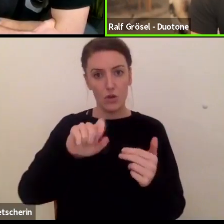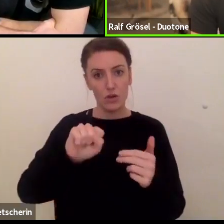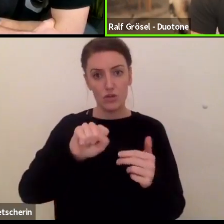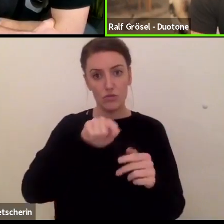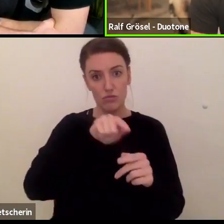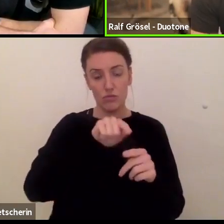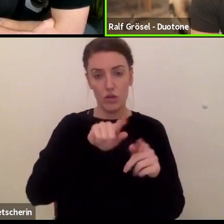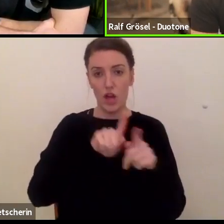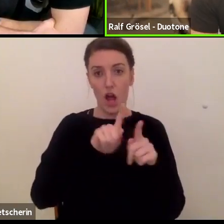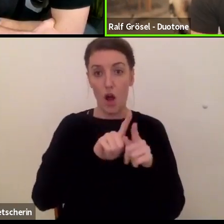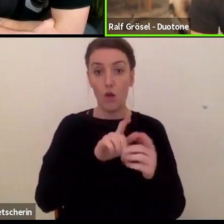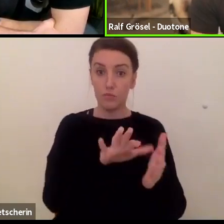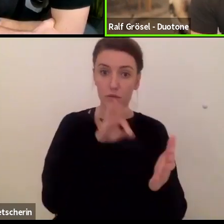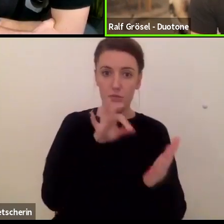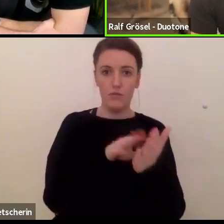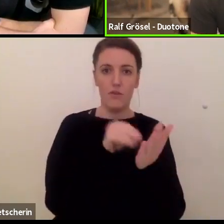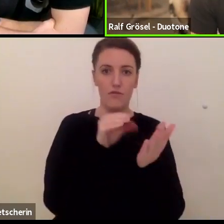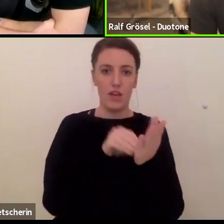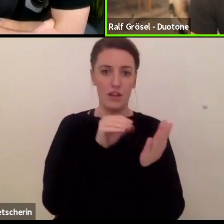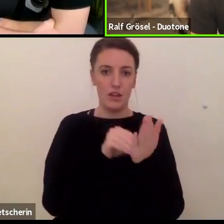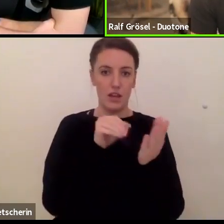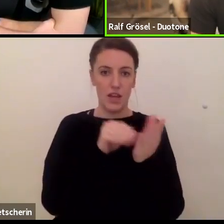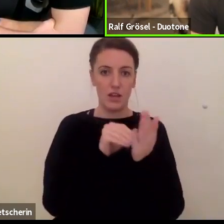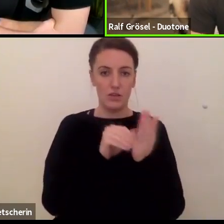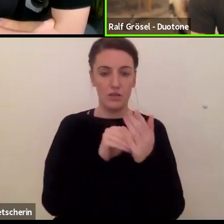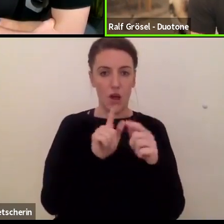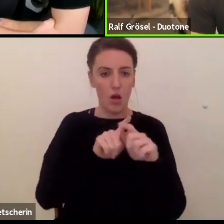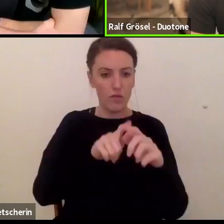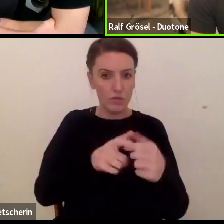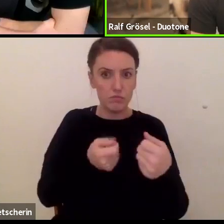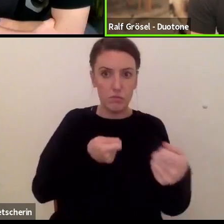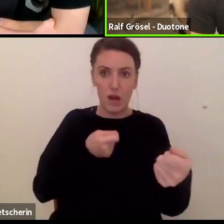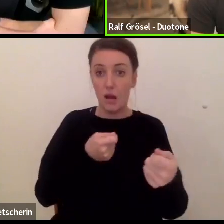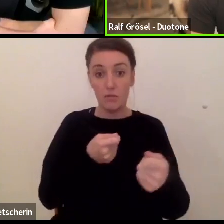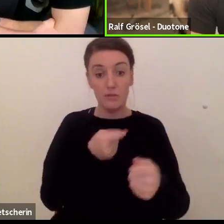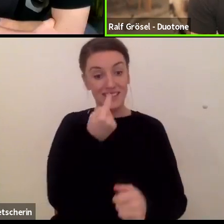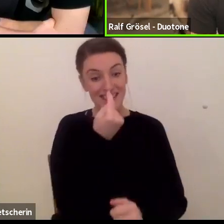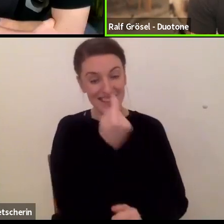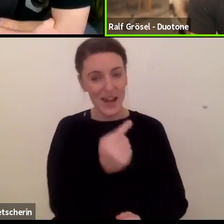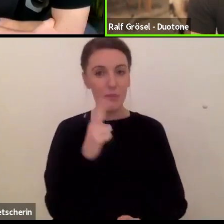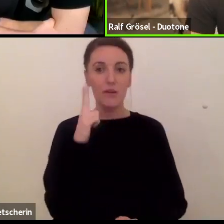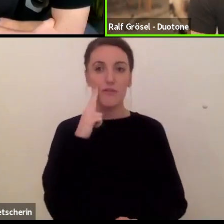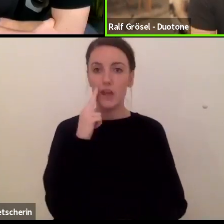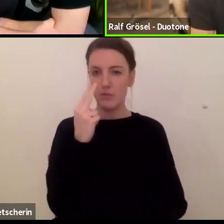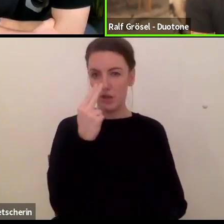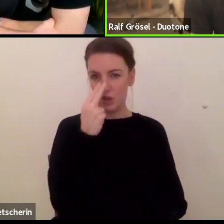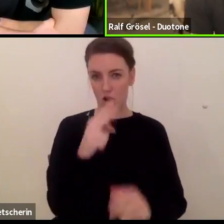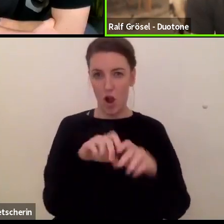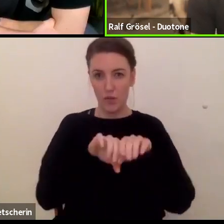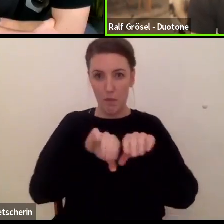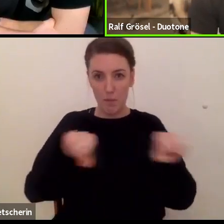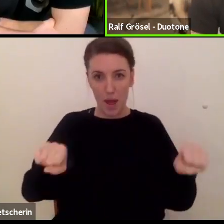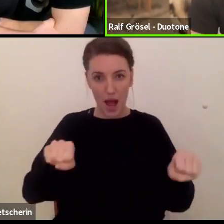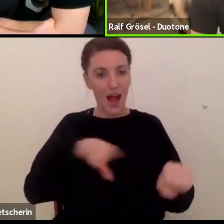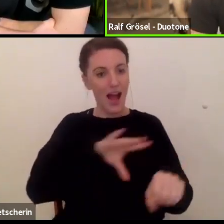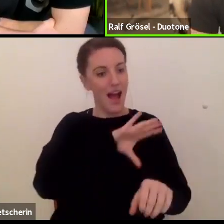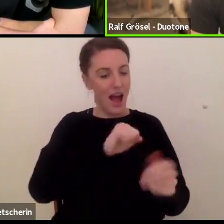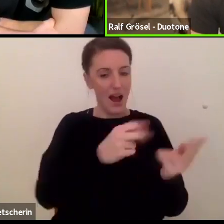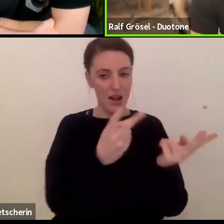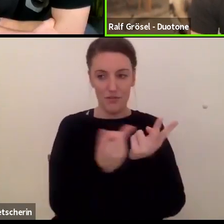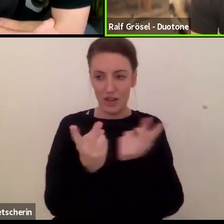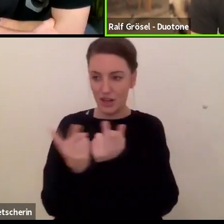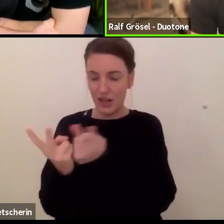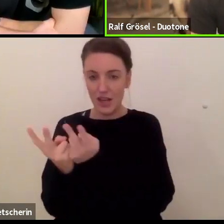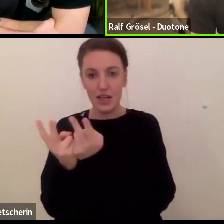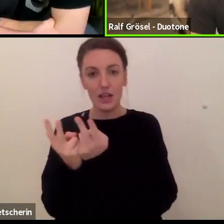Kleitschirmbereich und in Tauwerken. Wir haben alles miteinander verglichen, wir haben halt am Ende gesagt, die aktuelle Flight 99,